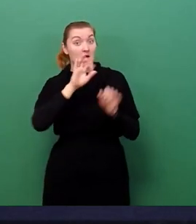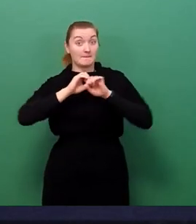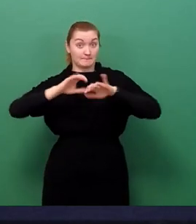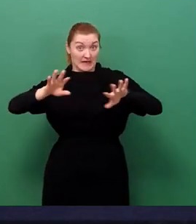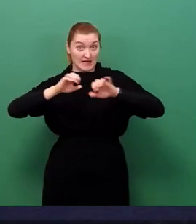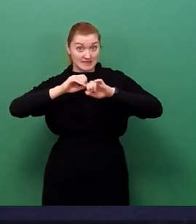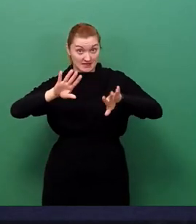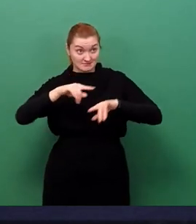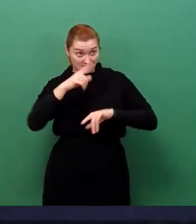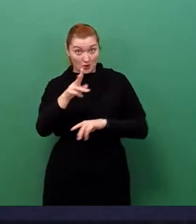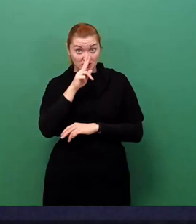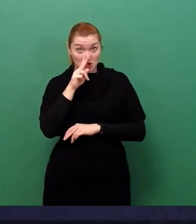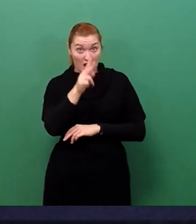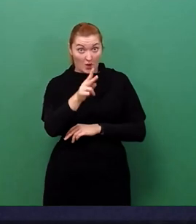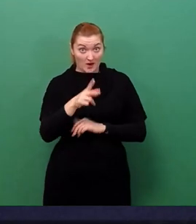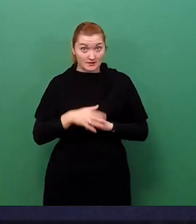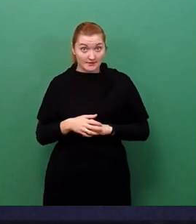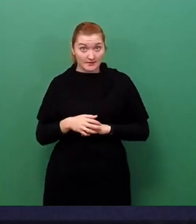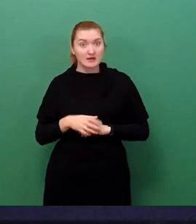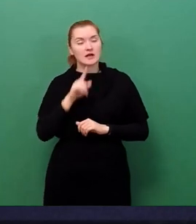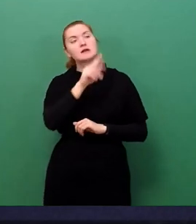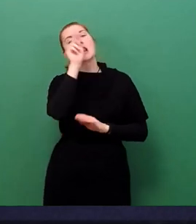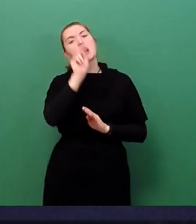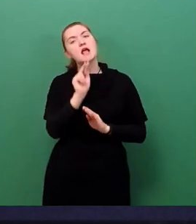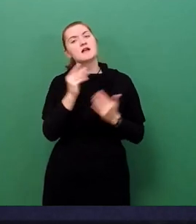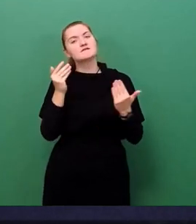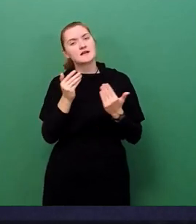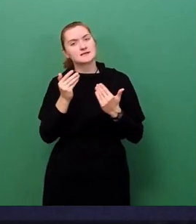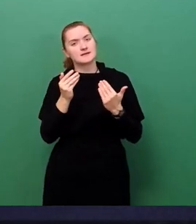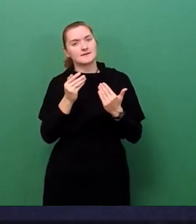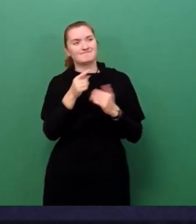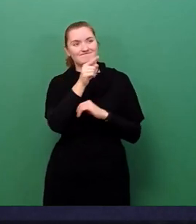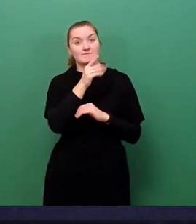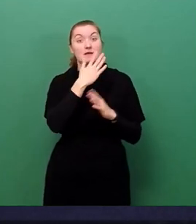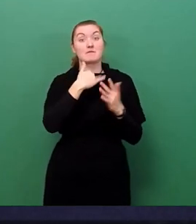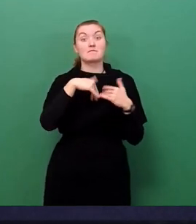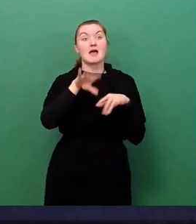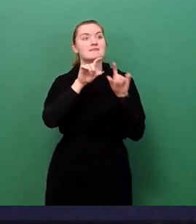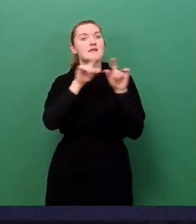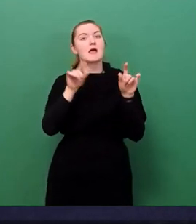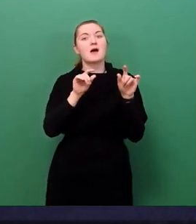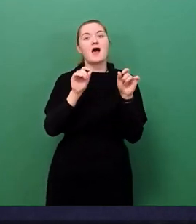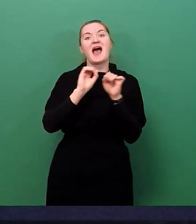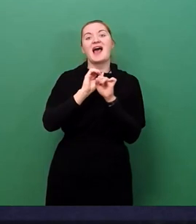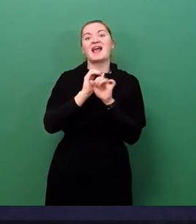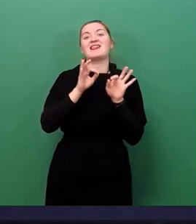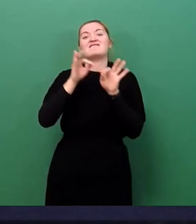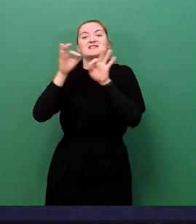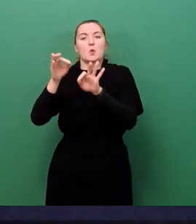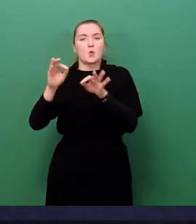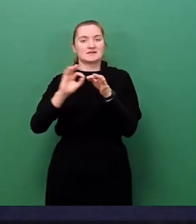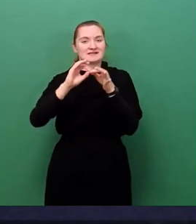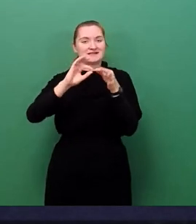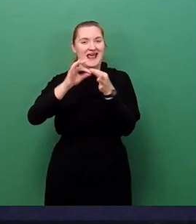gefolgt ist, kann nachlesen, dass es weniger um die Aufdeckung von Infektionsketten in einem